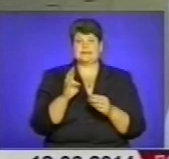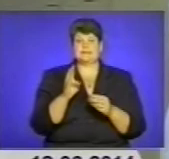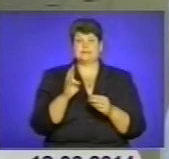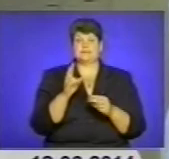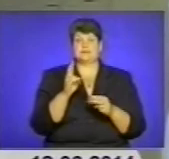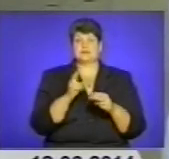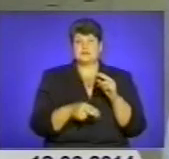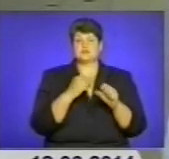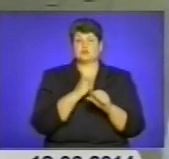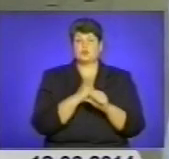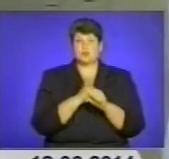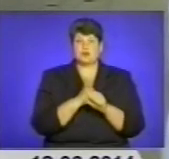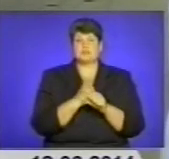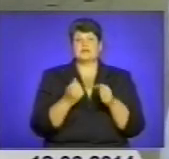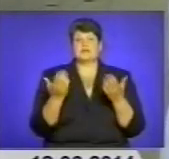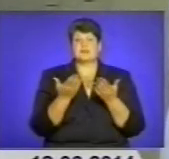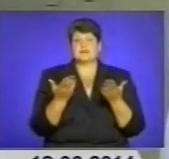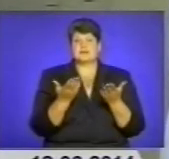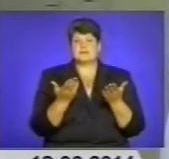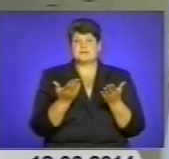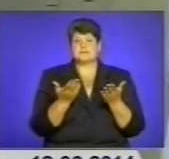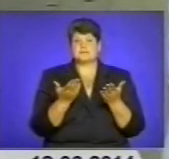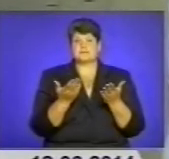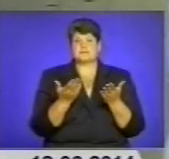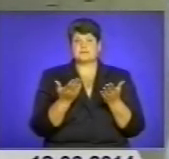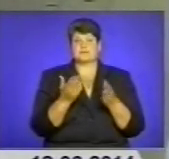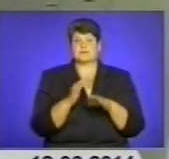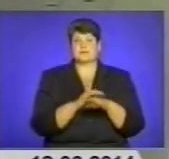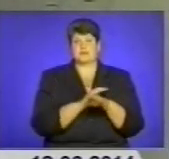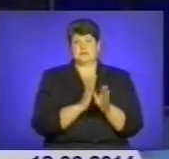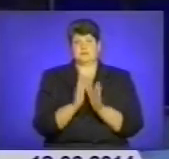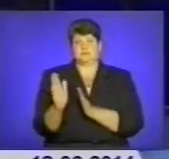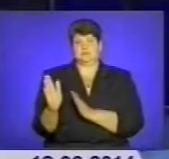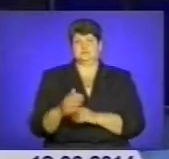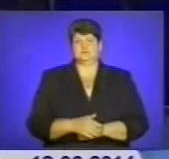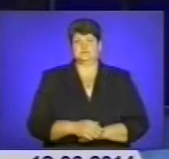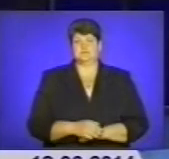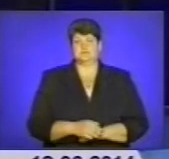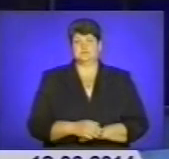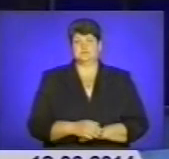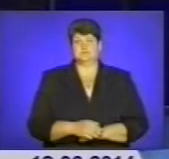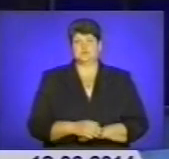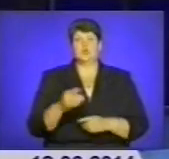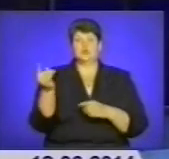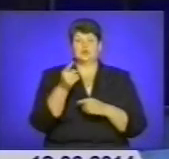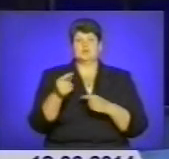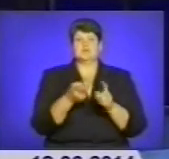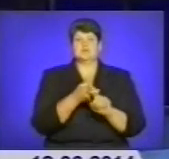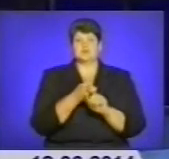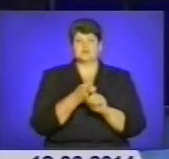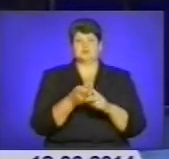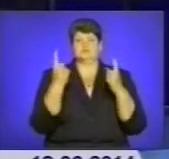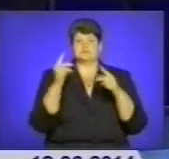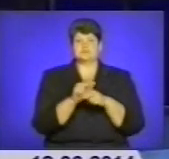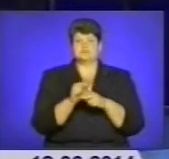робити, як той казав, благосостояння. У Тернополі через капітальний ремонт